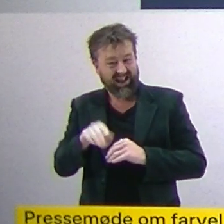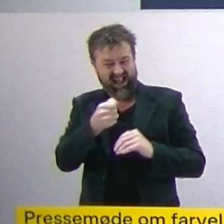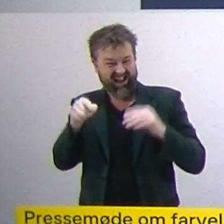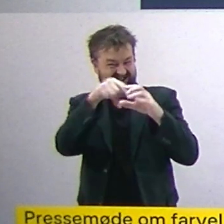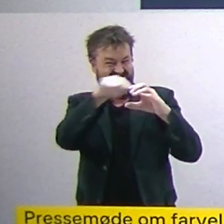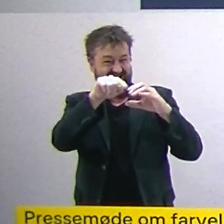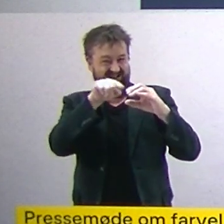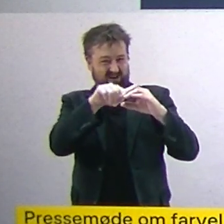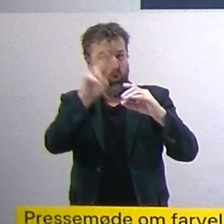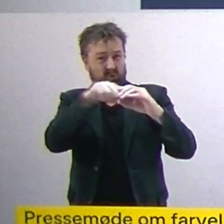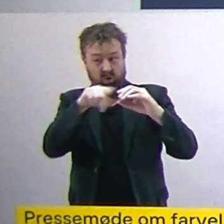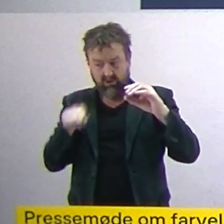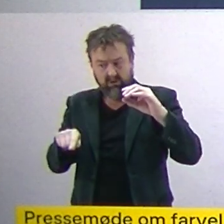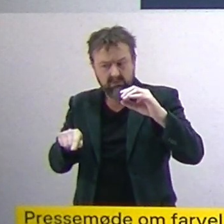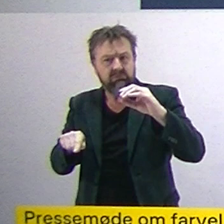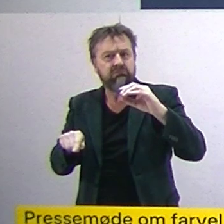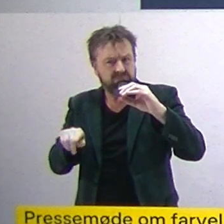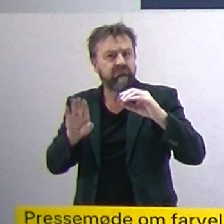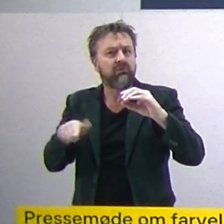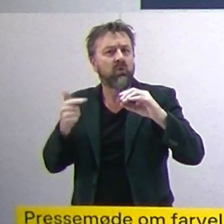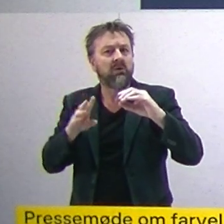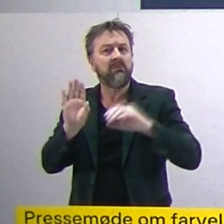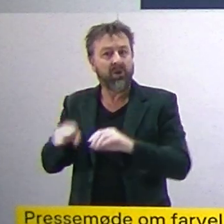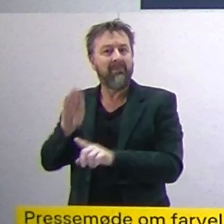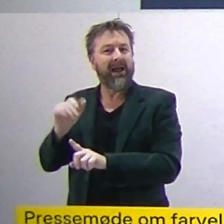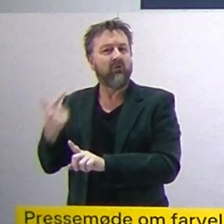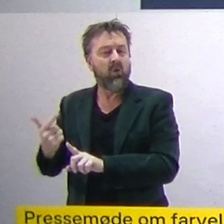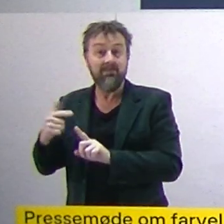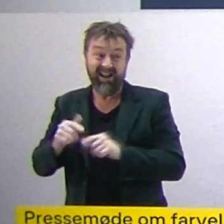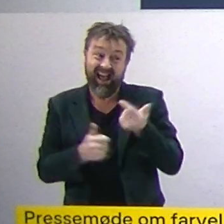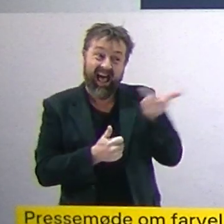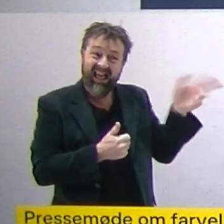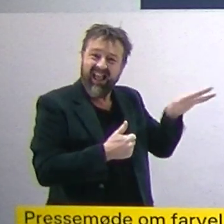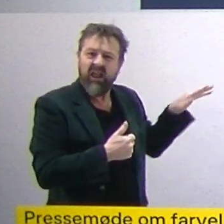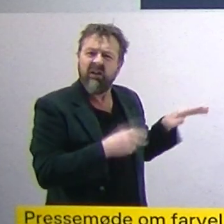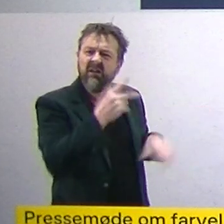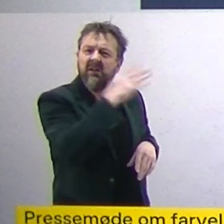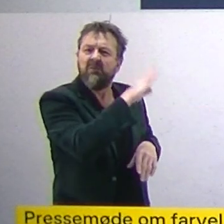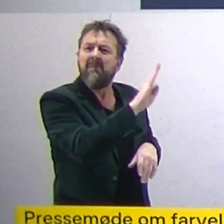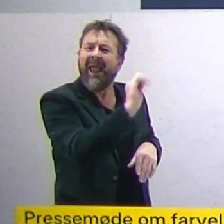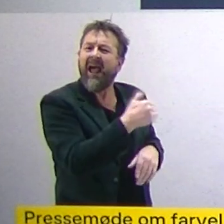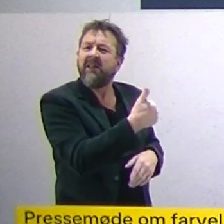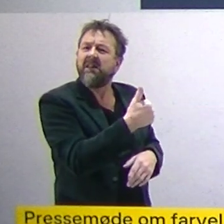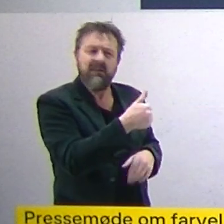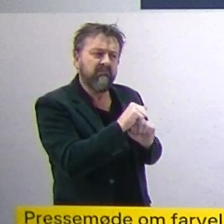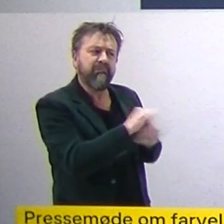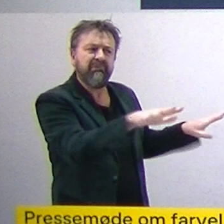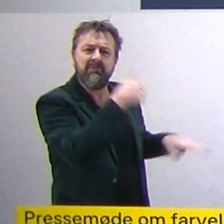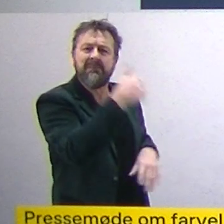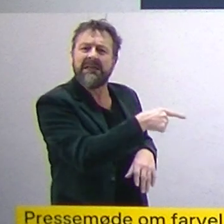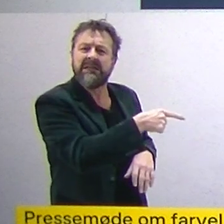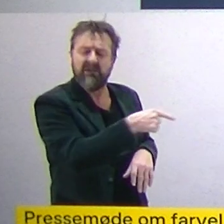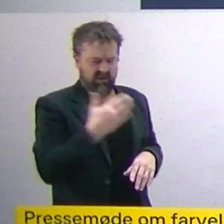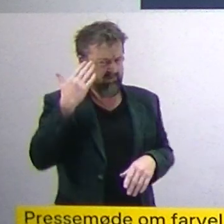mange andre lande, der kan vi se data, der ligner det, det er BA1, der stadigvæk er den dominerende. Hvorfor det er sådan, er vi jo ved at